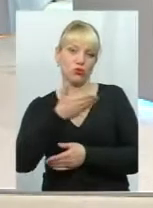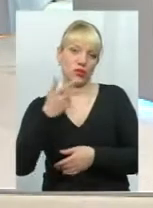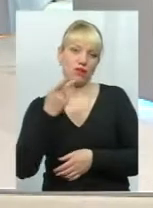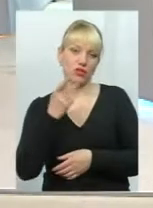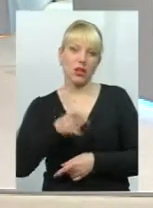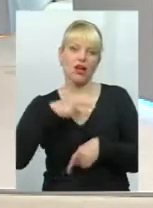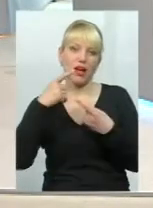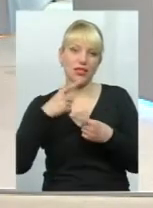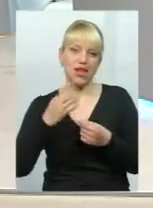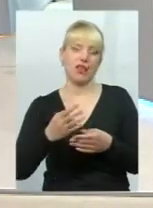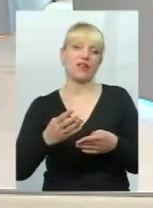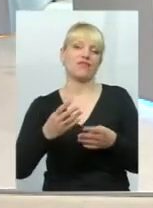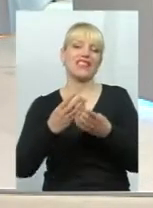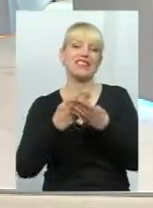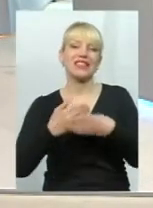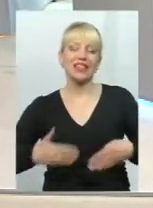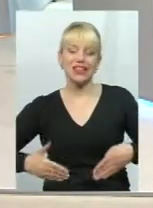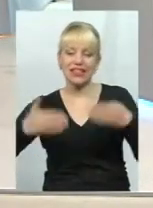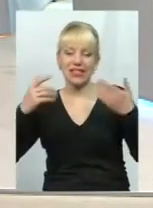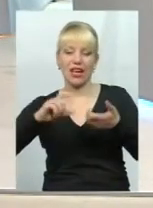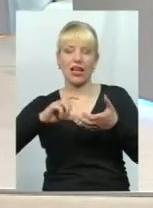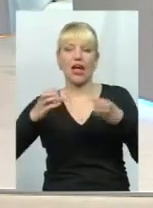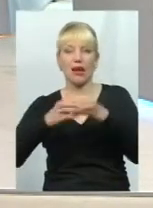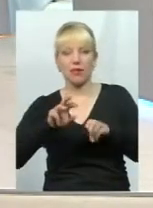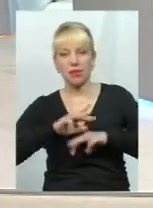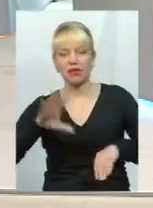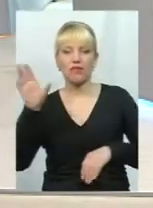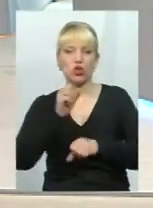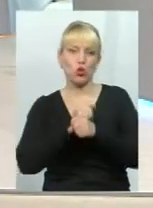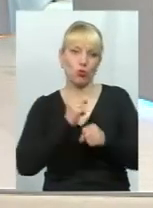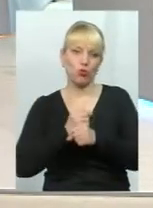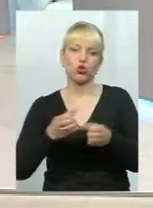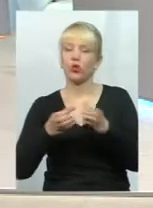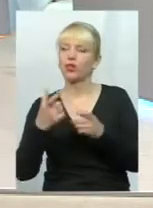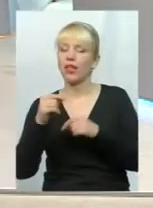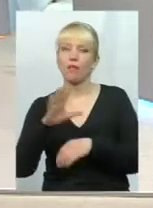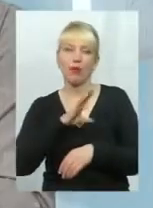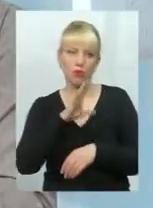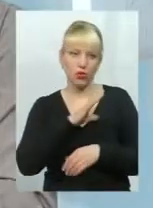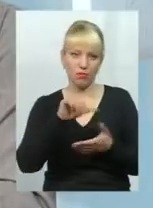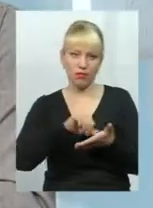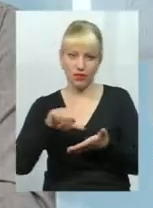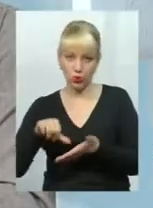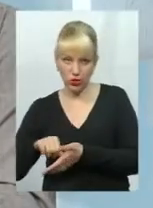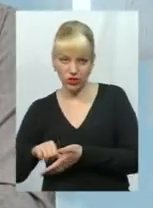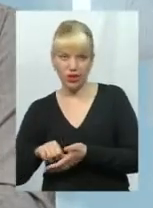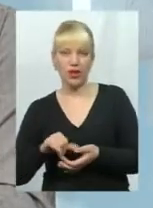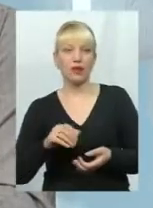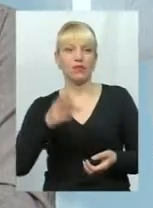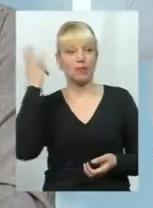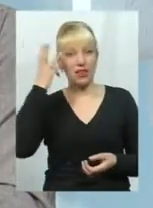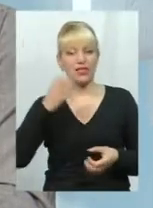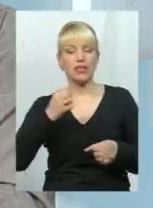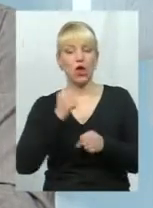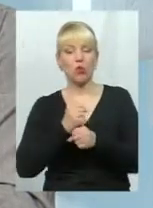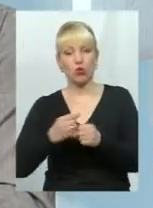в стінах Кабінету міністрів, і на всіх робочих групах, де ми тільки не були присутні, я маю на увазі і Хмельницьку робочу